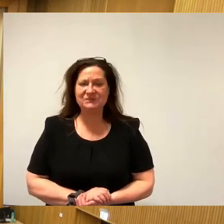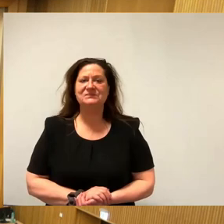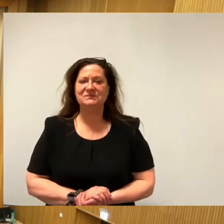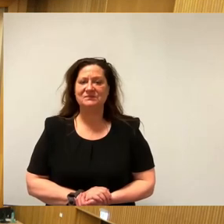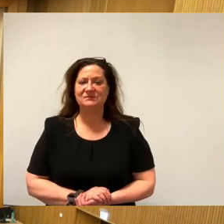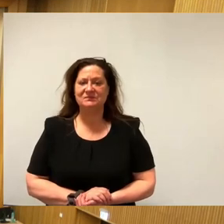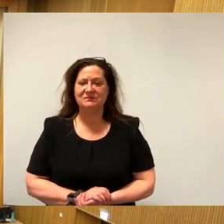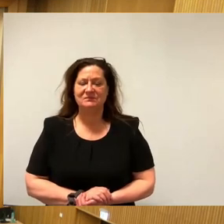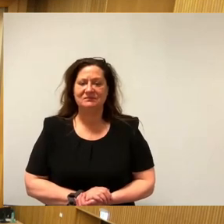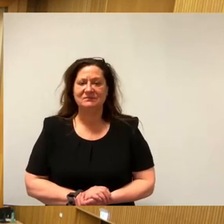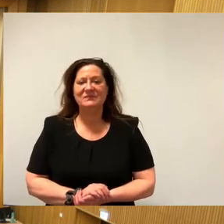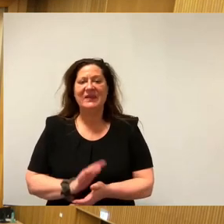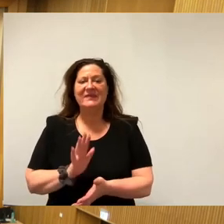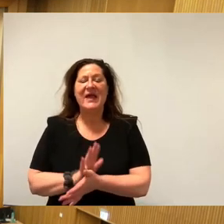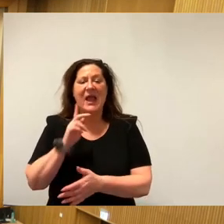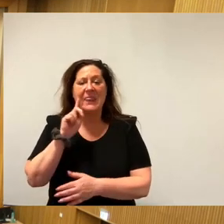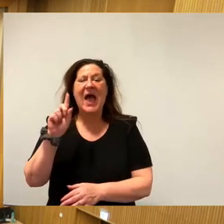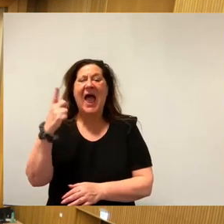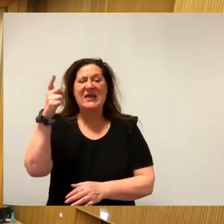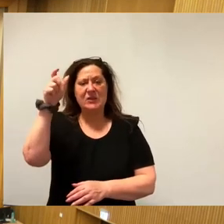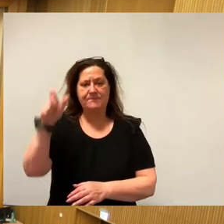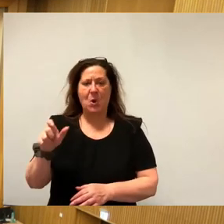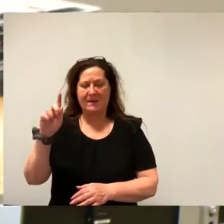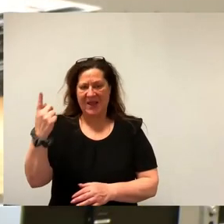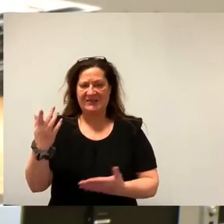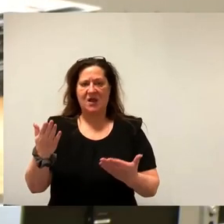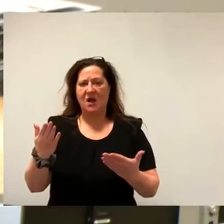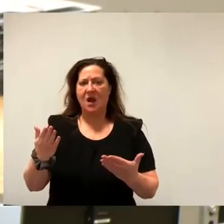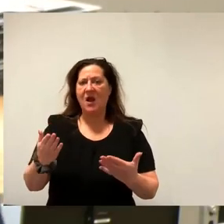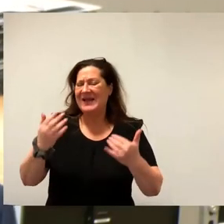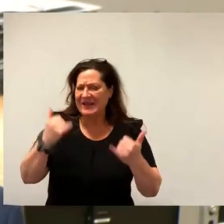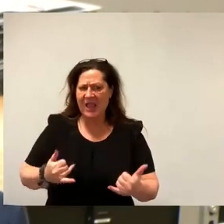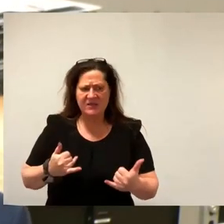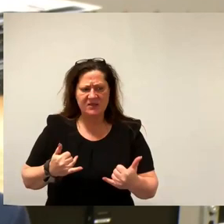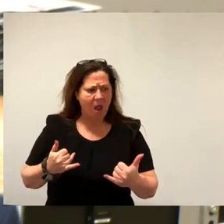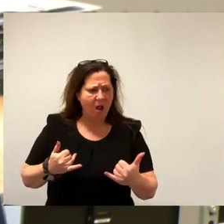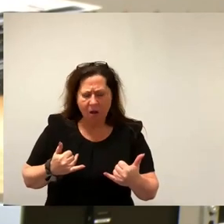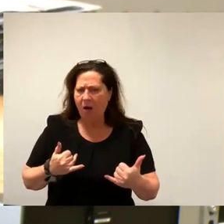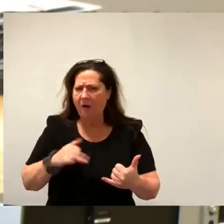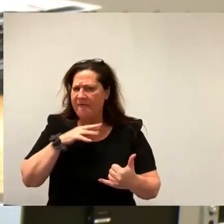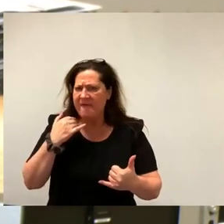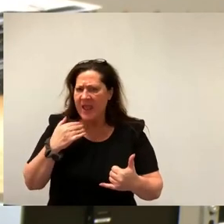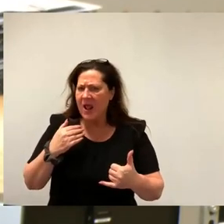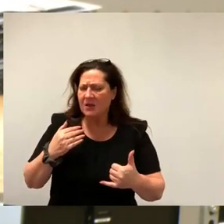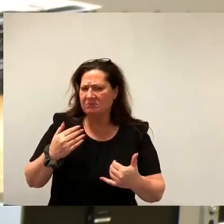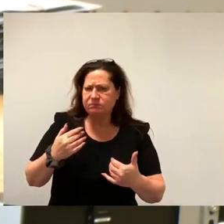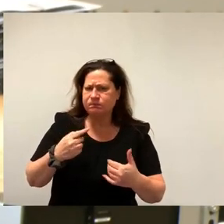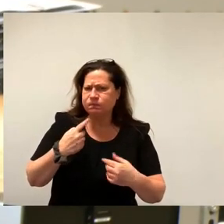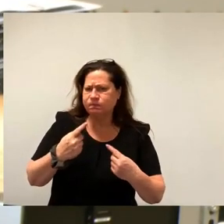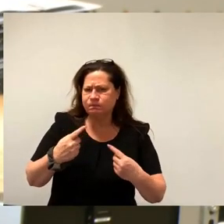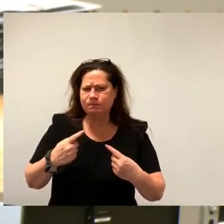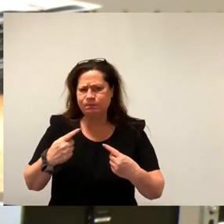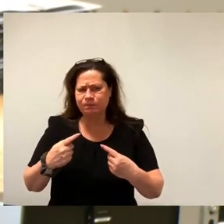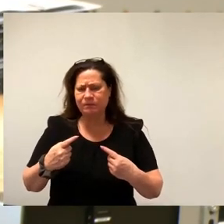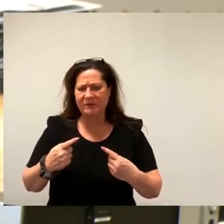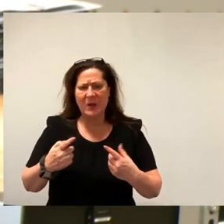Sehr geehrter Herr Erster Bürgermeister, angesichts der hier getätigten Aussagen möchte ich Sie doch noch einmal das Richtige stellen, was wir mit unserem Antrag hier